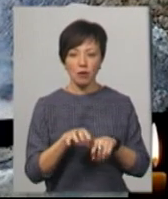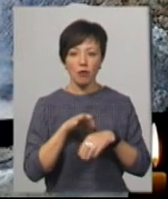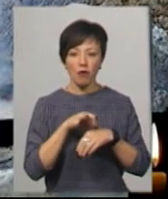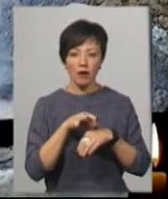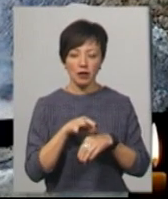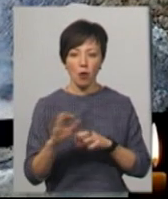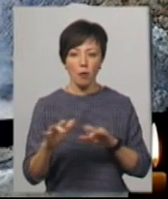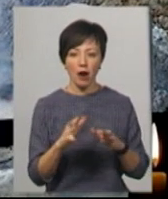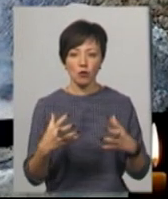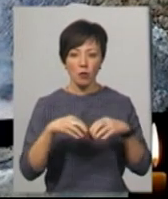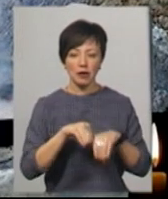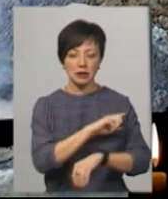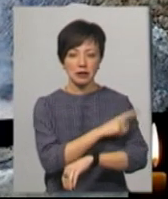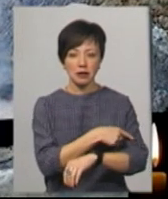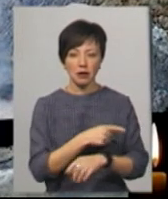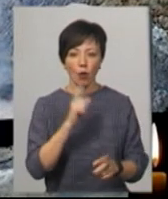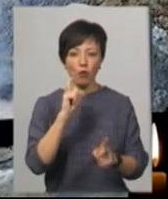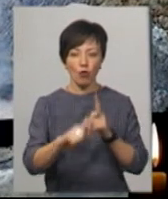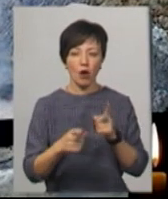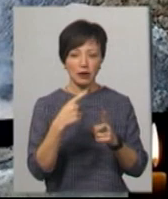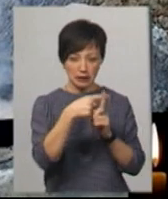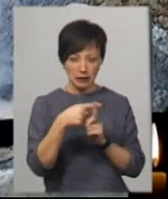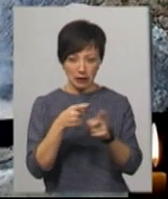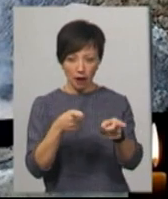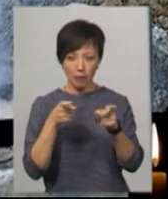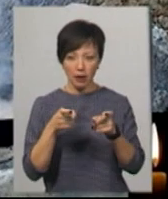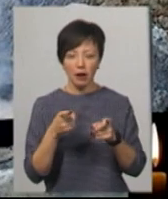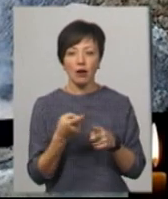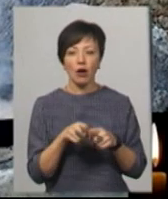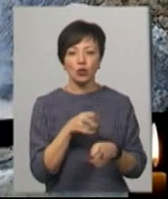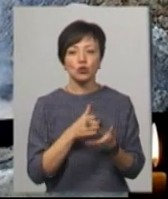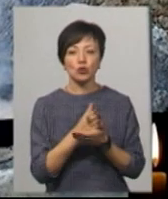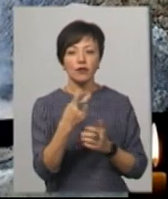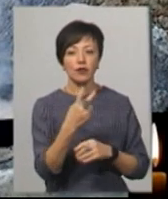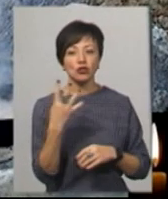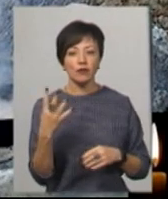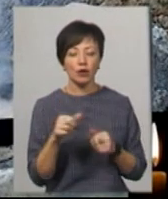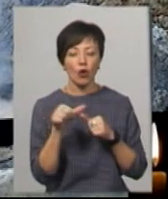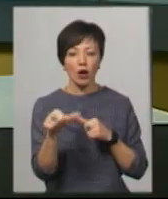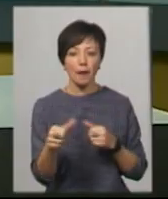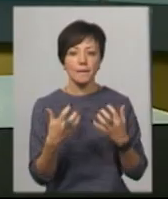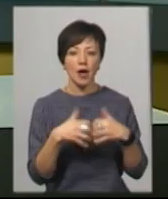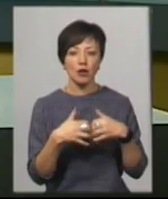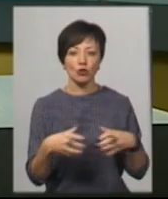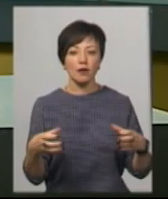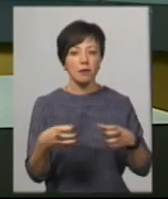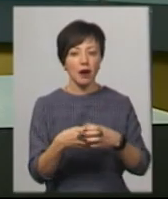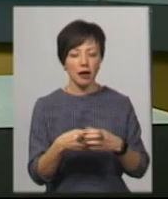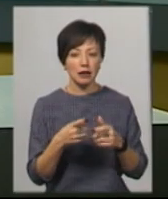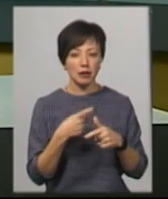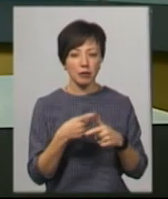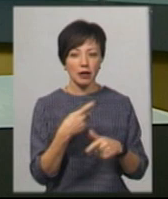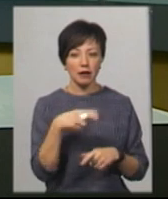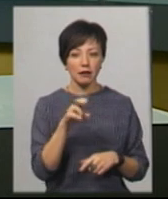'єднаних сил. У чоловіка поцілила куля снайпера. Роман Джерелейко проходив службу у 24-й окремій механізованій бригаді імені